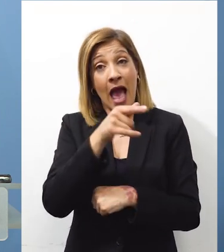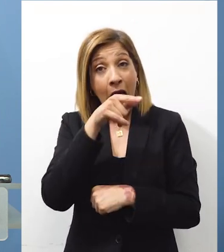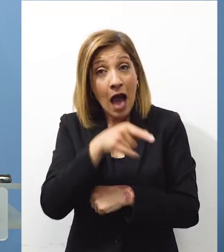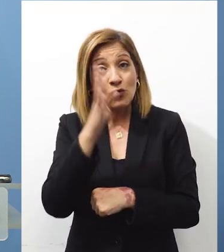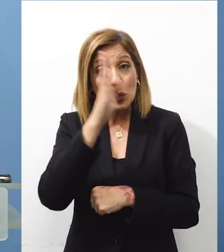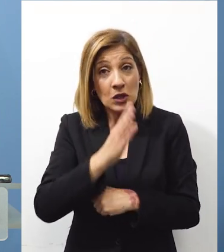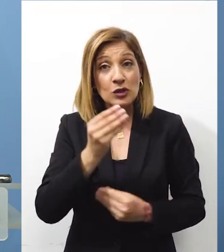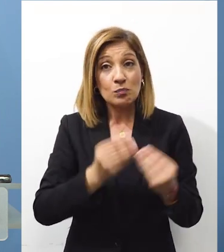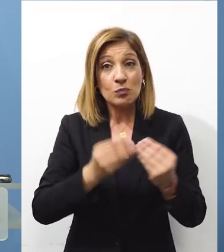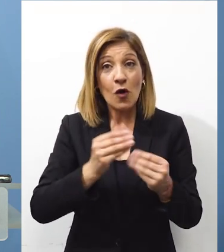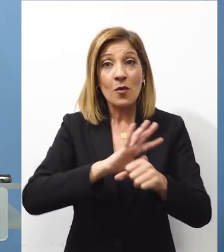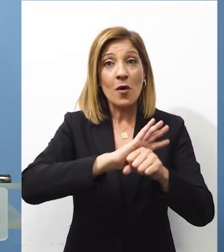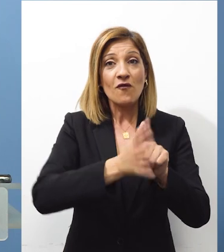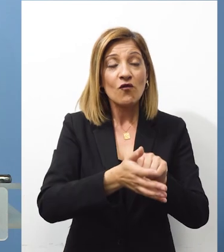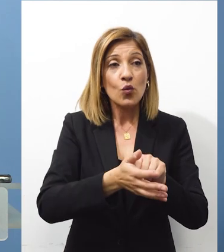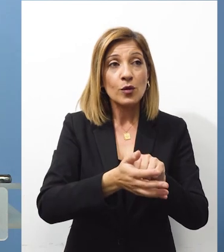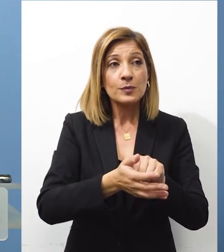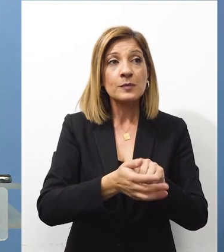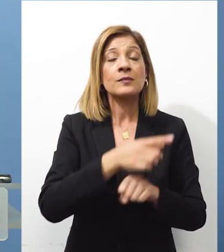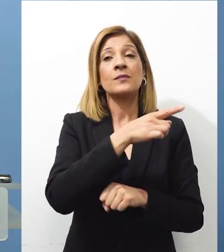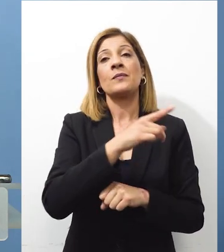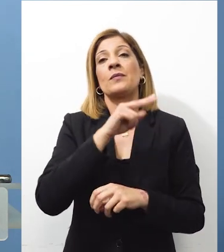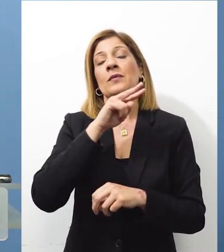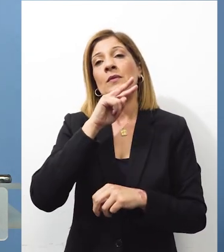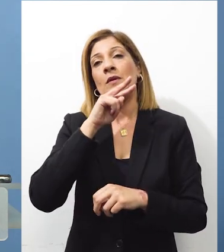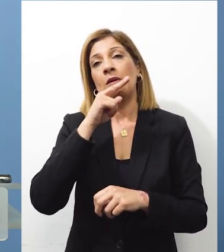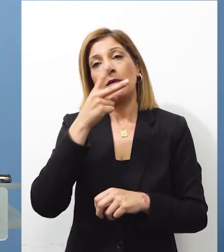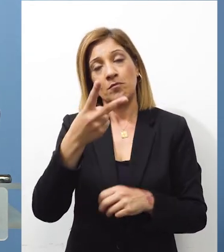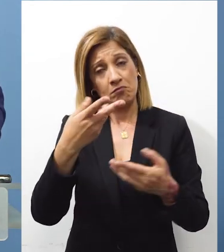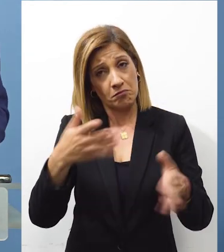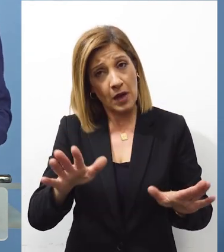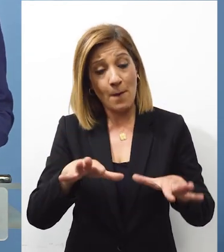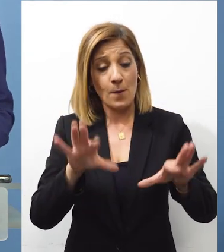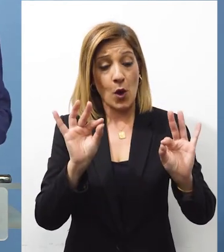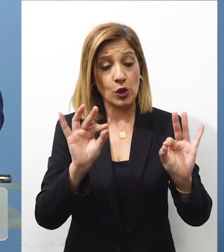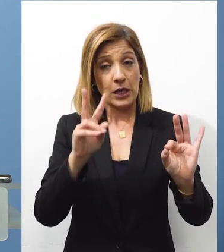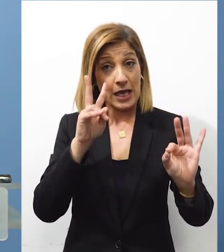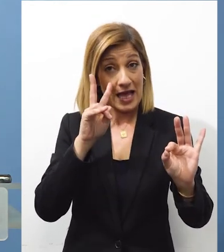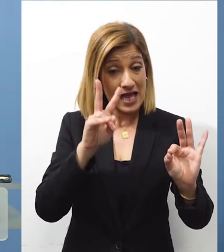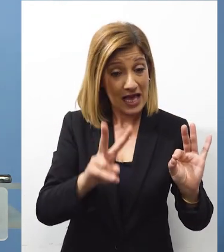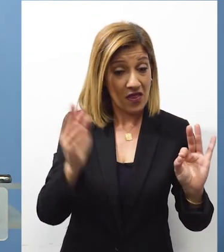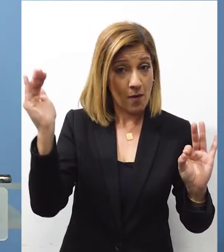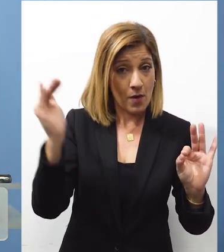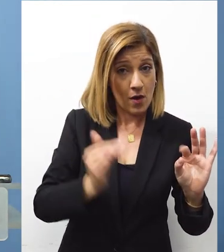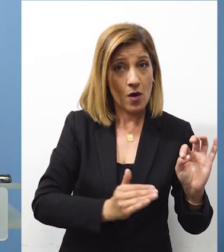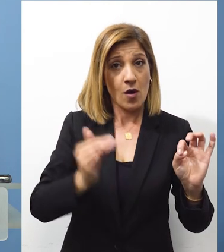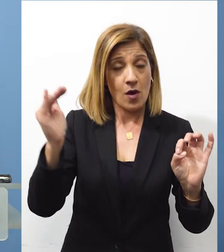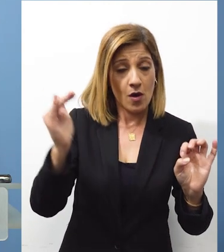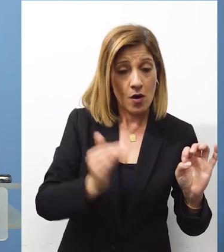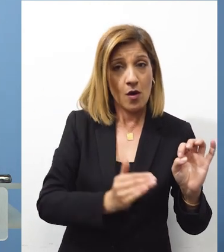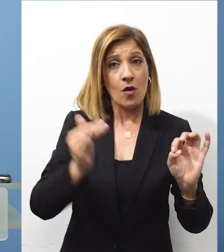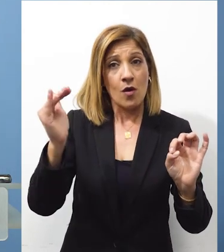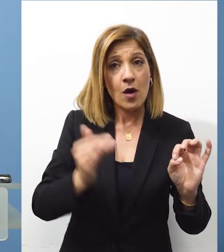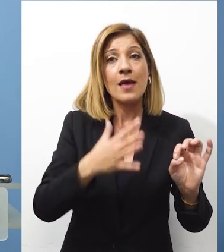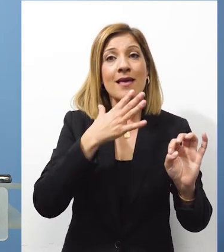αυτήν την μεταναστευτική όλη Μα αυτό το έχουμε πει εμείς οι ίδιοι από την αρχή όταν είδαμε αυτές τις αυξημένες μεταναστευτικές δρόες και είναι